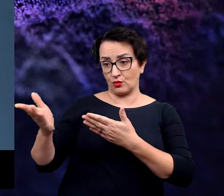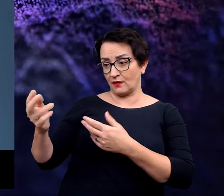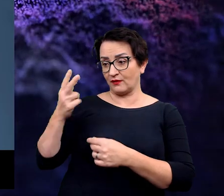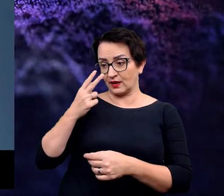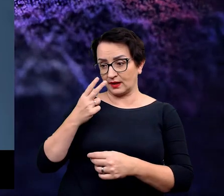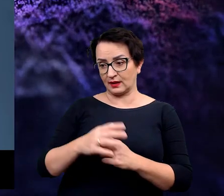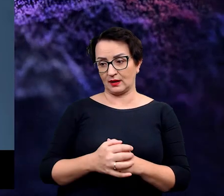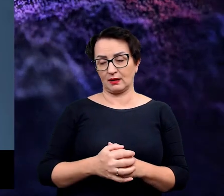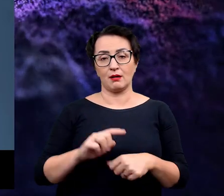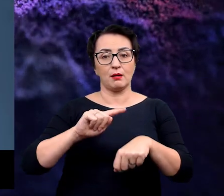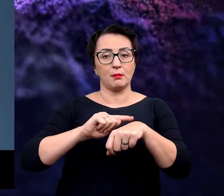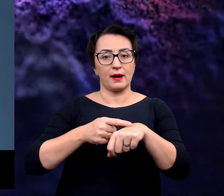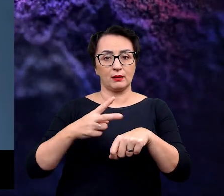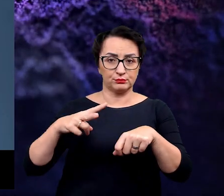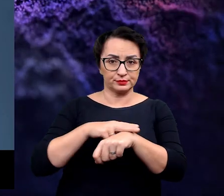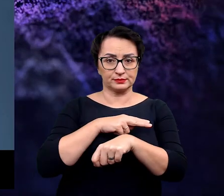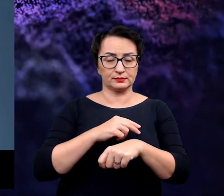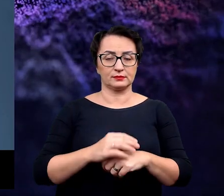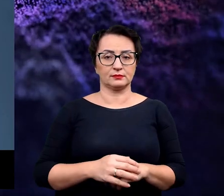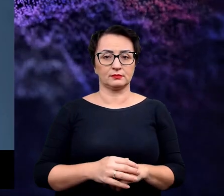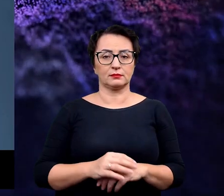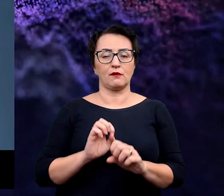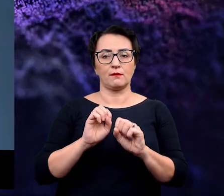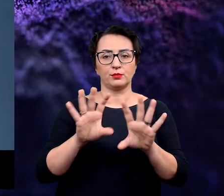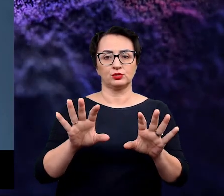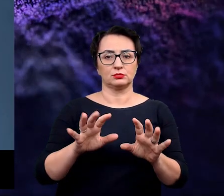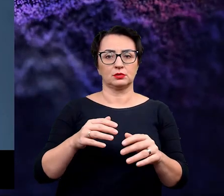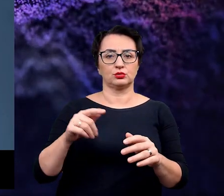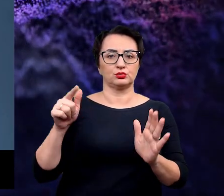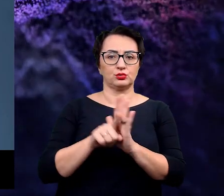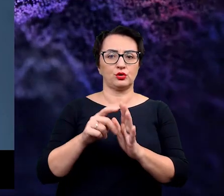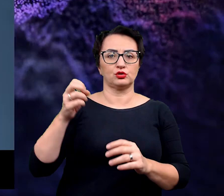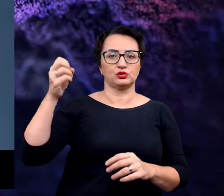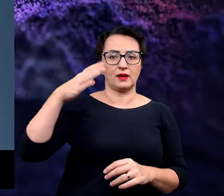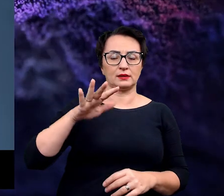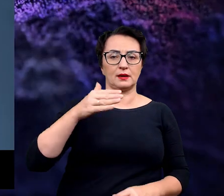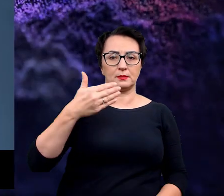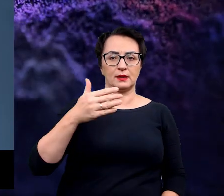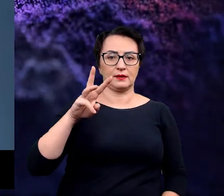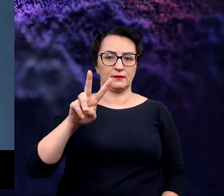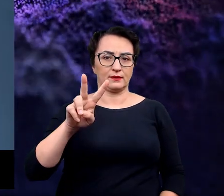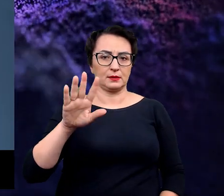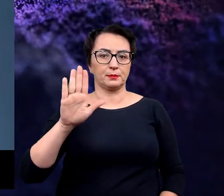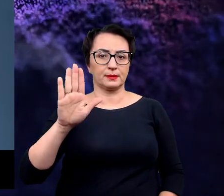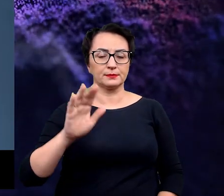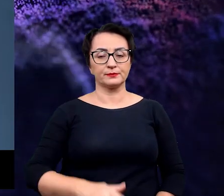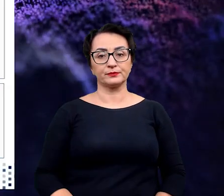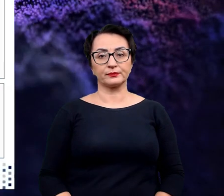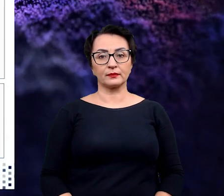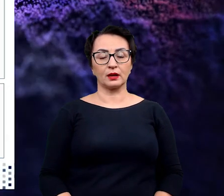pęcherzyka, co zaraz zobaczycie, pęcherzyk jest odcinany i wpuszczany w światło MVB.